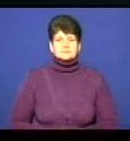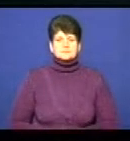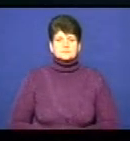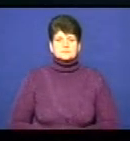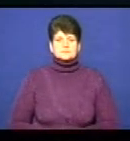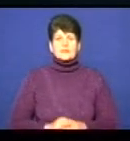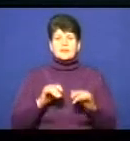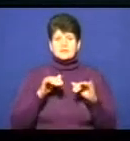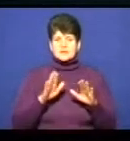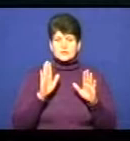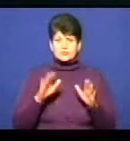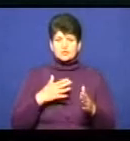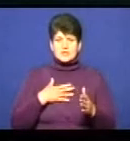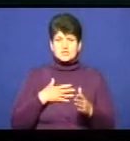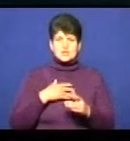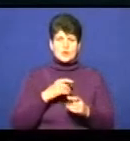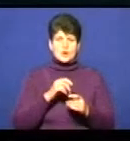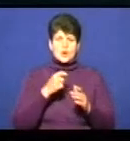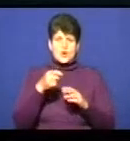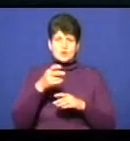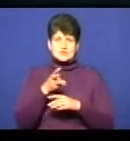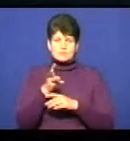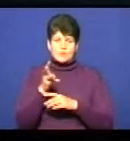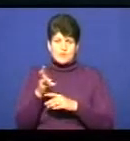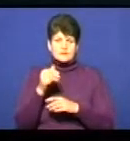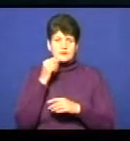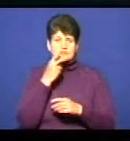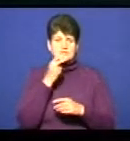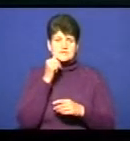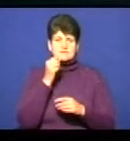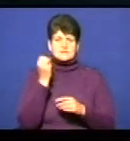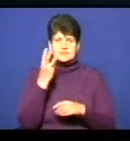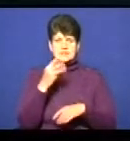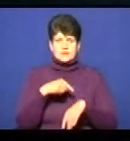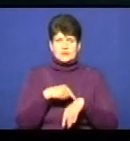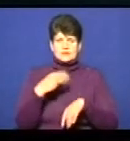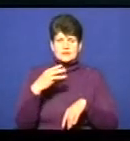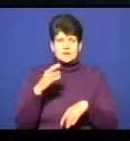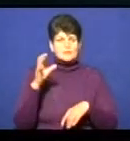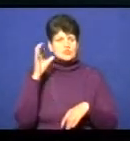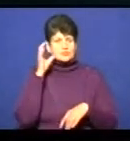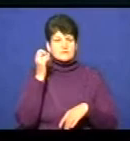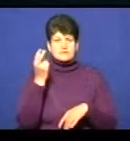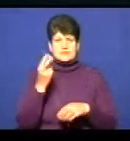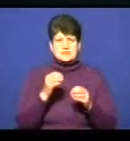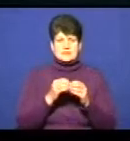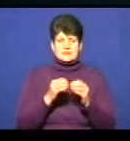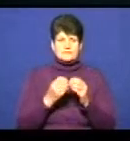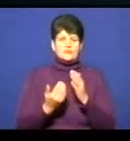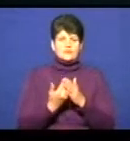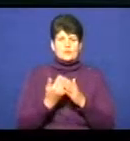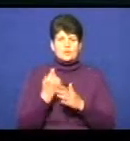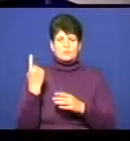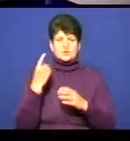На заході будуть наші кореспонденти. Дивіться репортаж завтра о 13.30 або слухайте о 12.10 у випуску новин